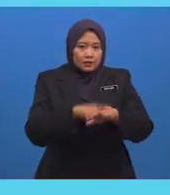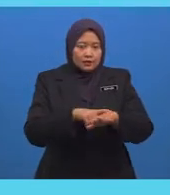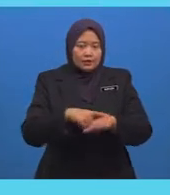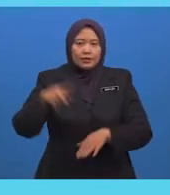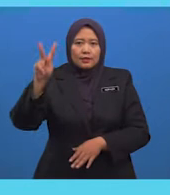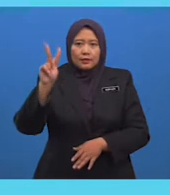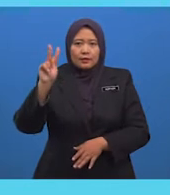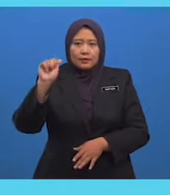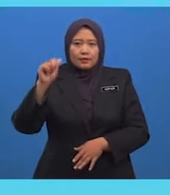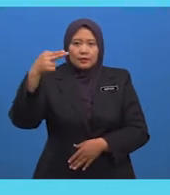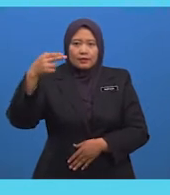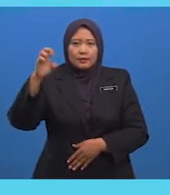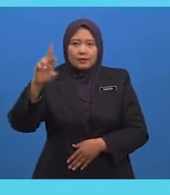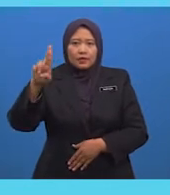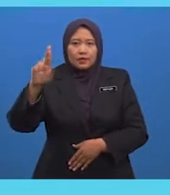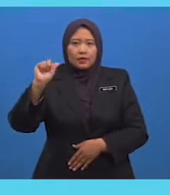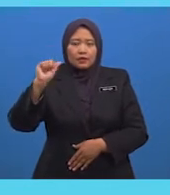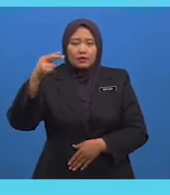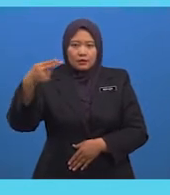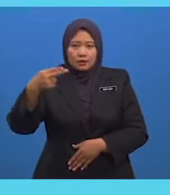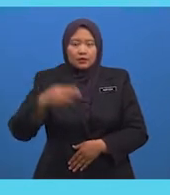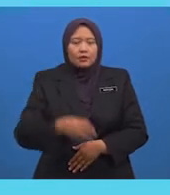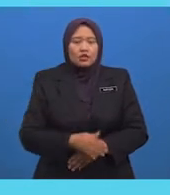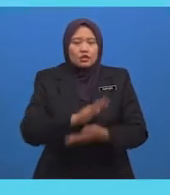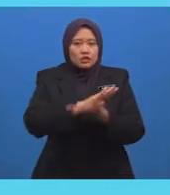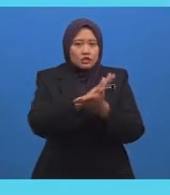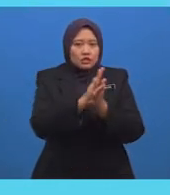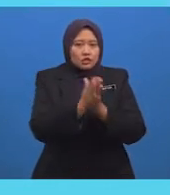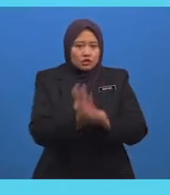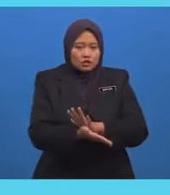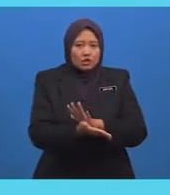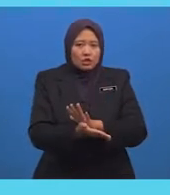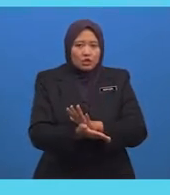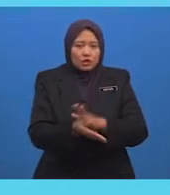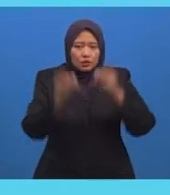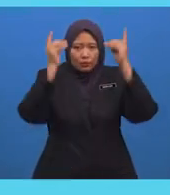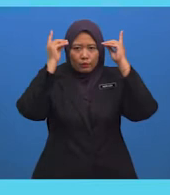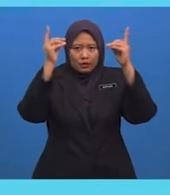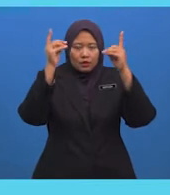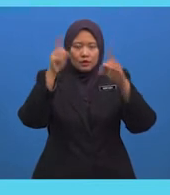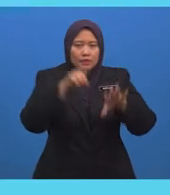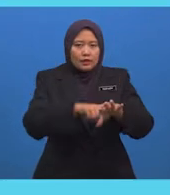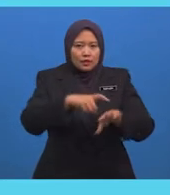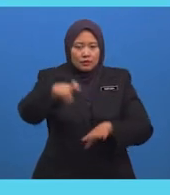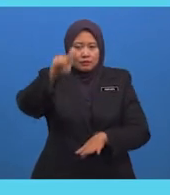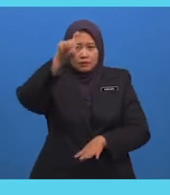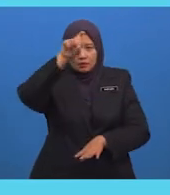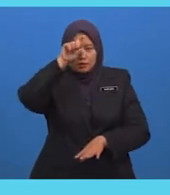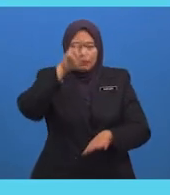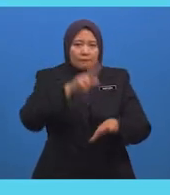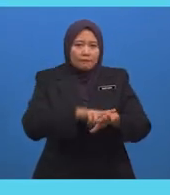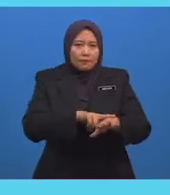Merupakan Kemuncak Perkembangan Institusi Pendidikan Di Mesir Pada Abad